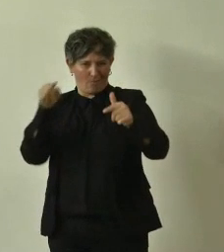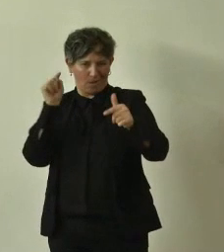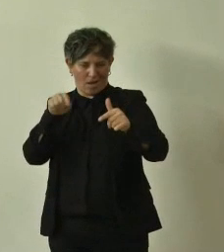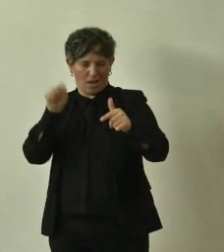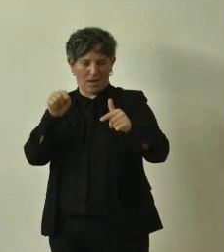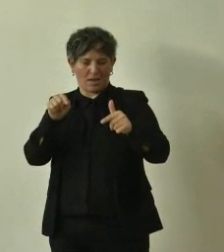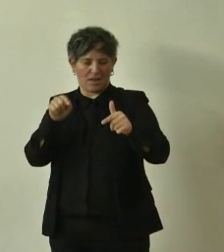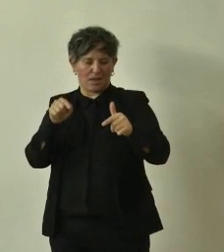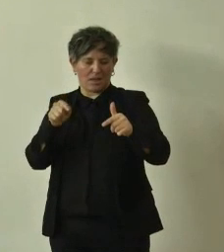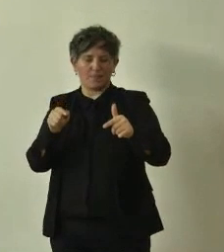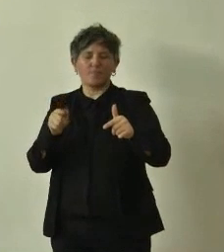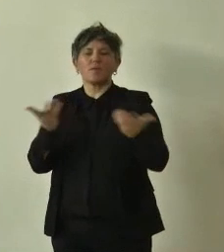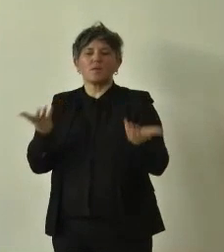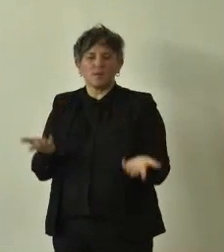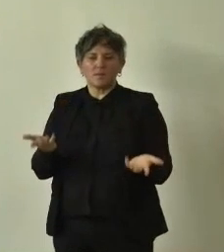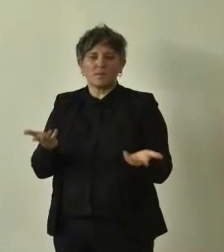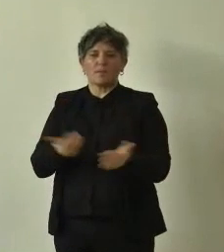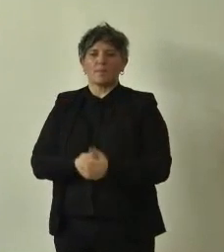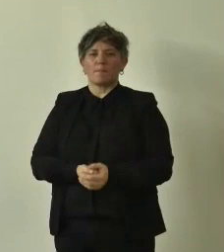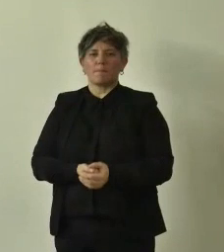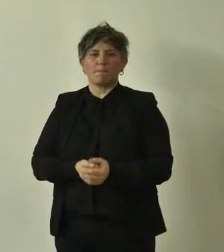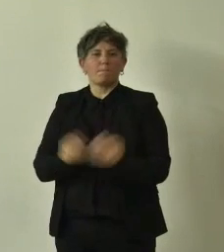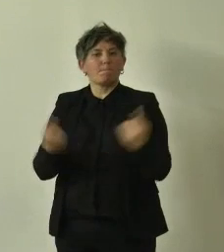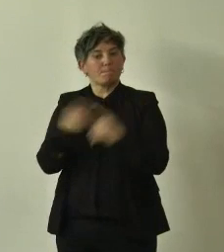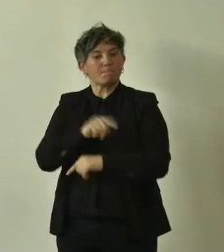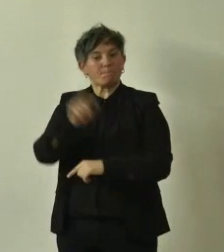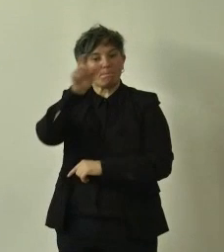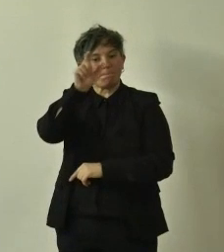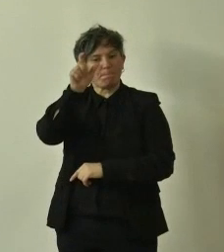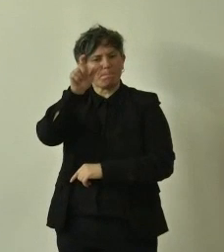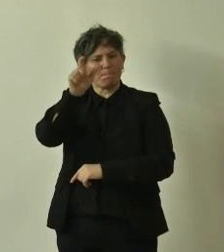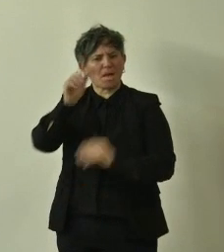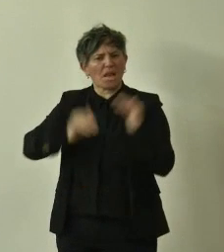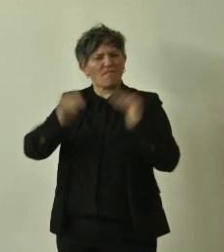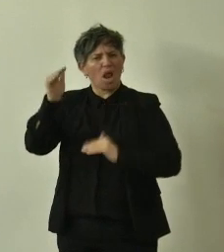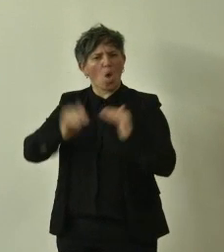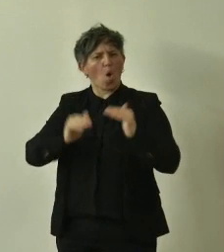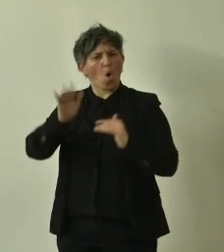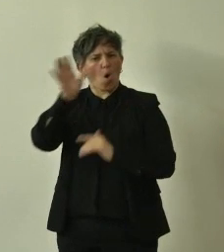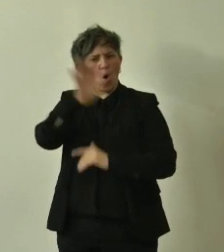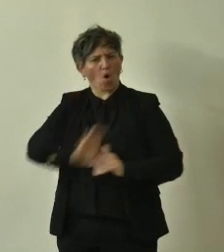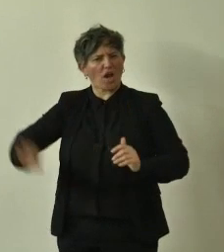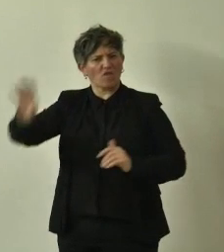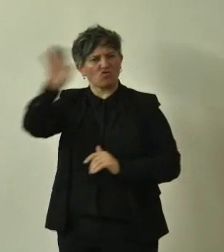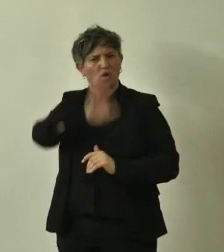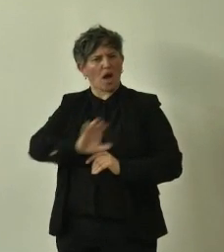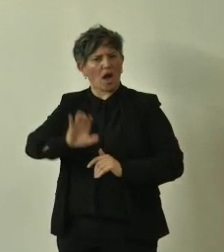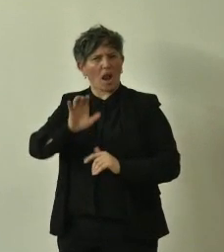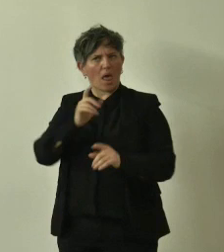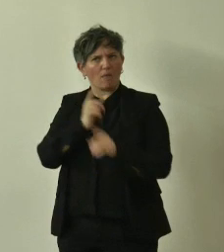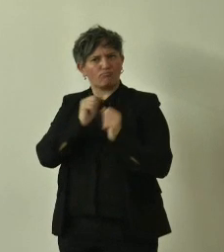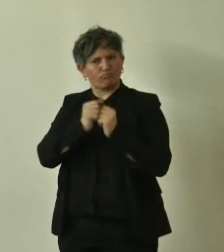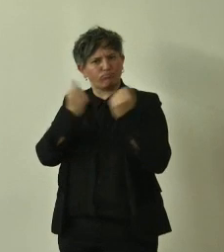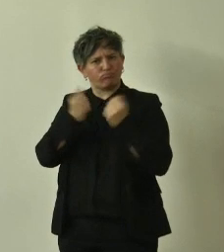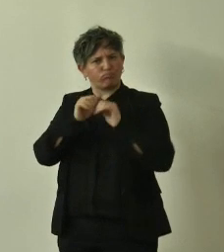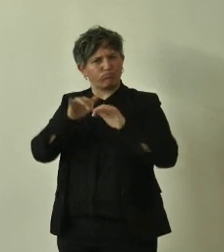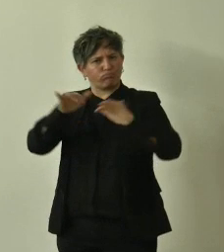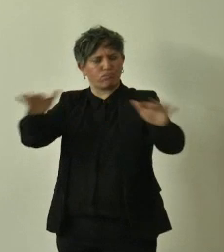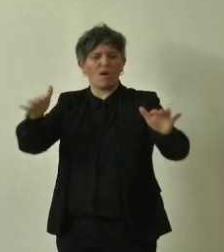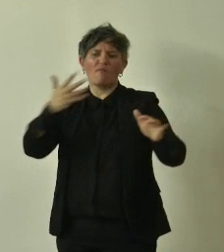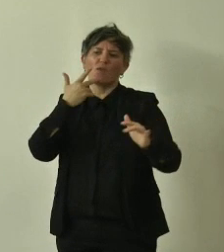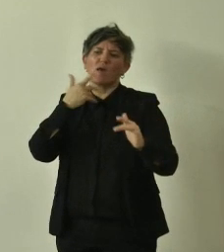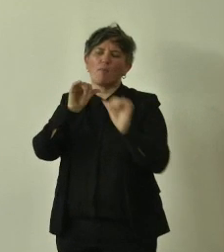superiore a quelli che invece conoscevamo a livello regionale. Per cui era doveroso per noi trovare forme per farli